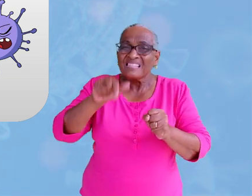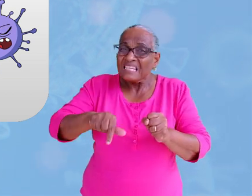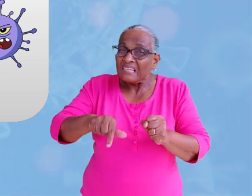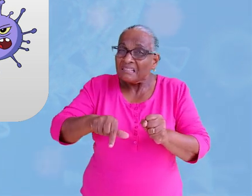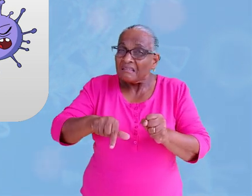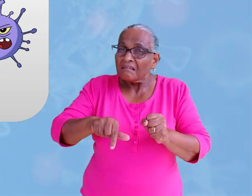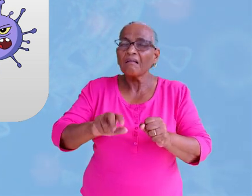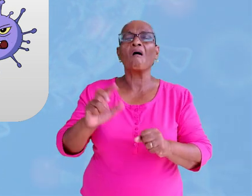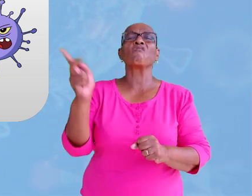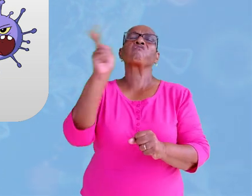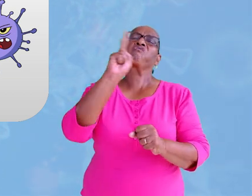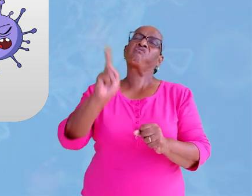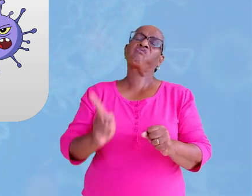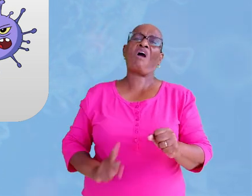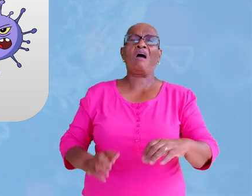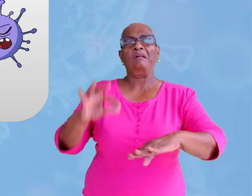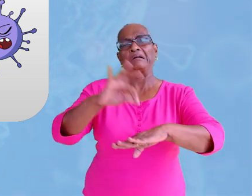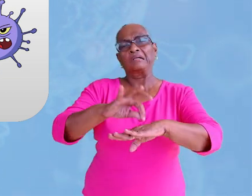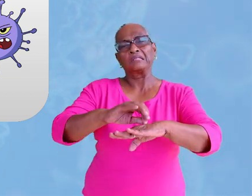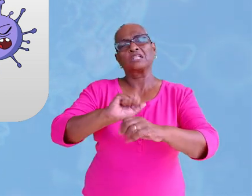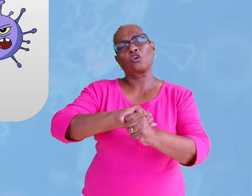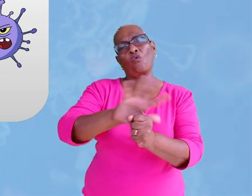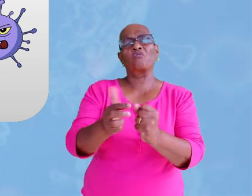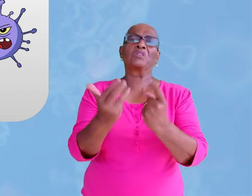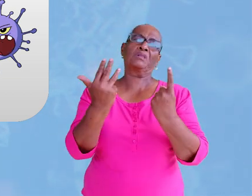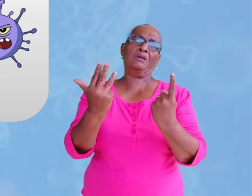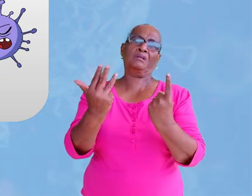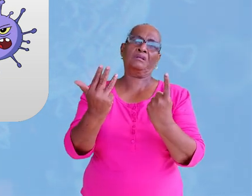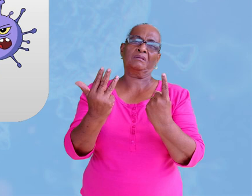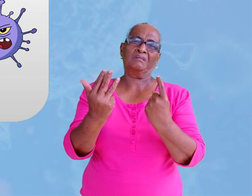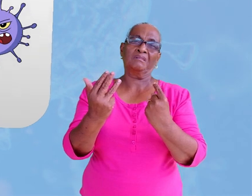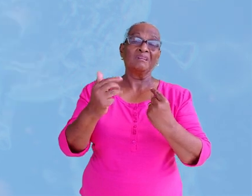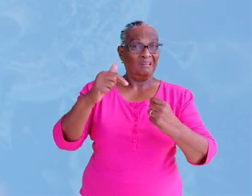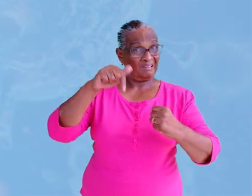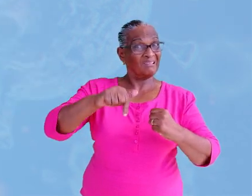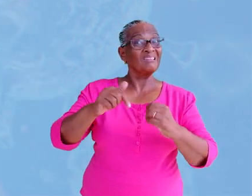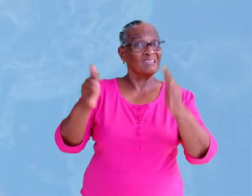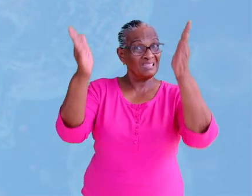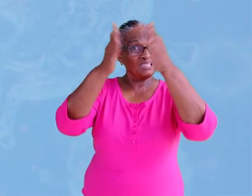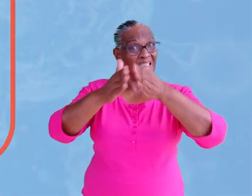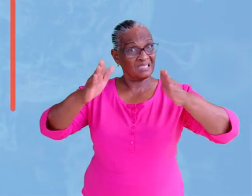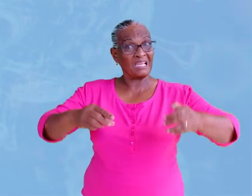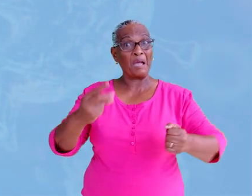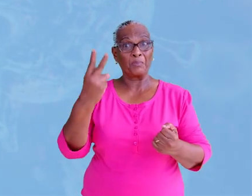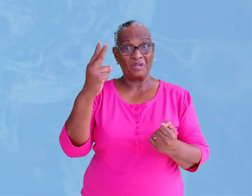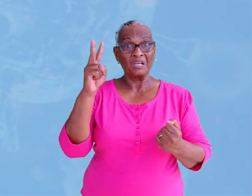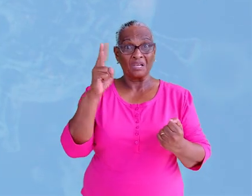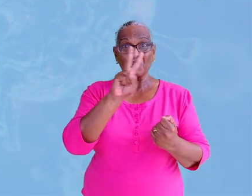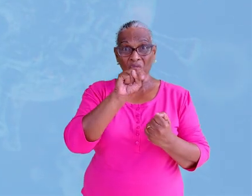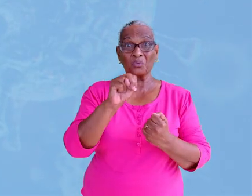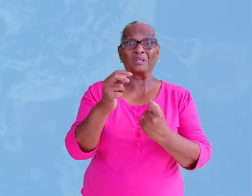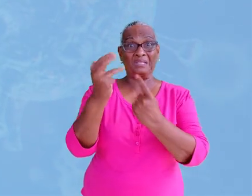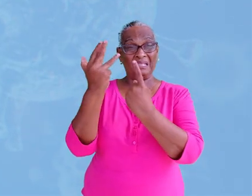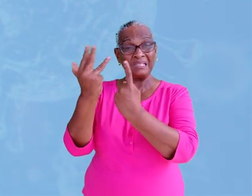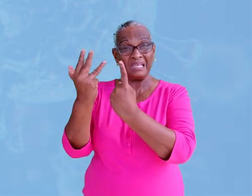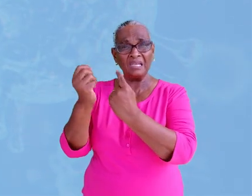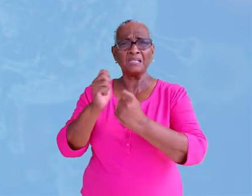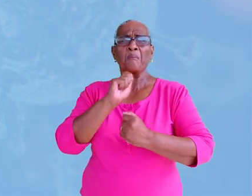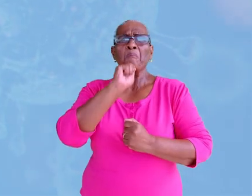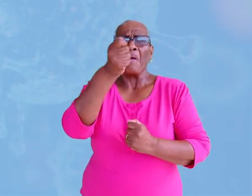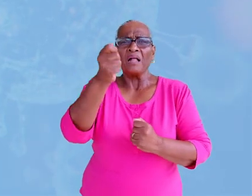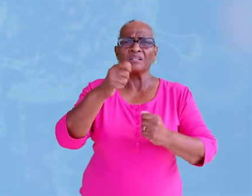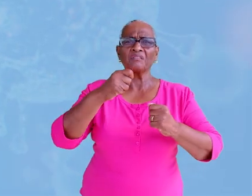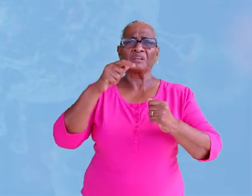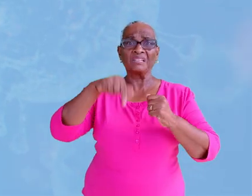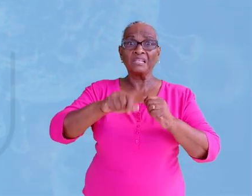En dit veroorzaakt de gevaarlijke ziekte COVID-19. Er werd in december 2019 melding gemaakt van een